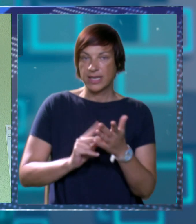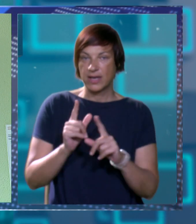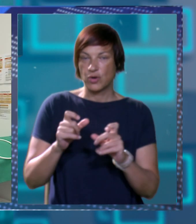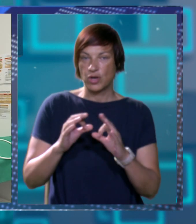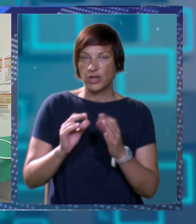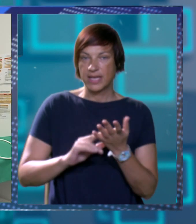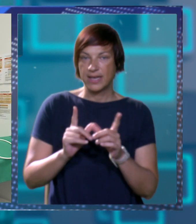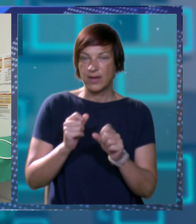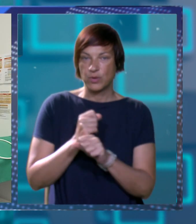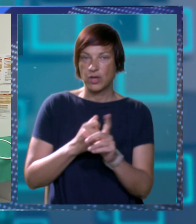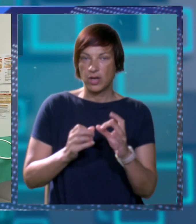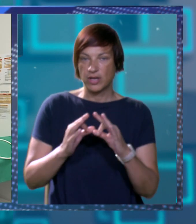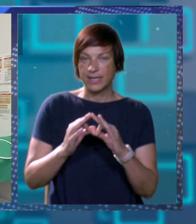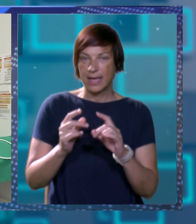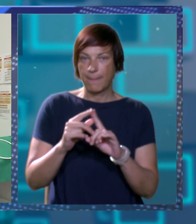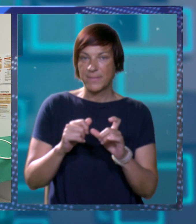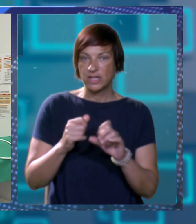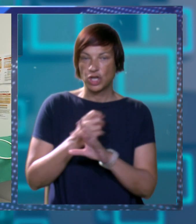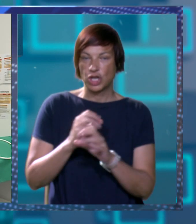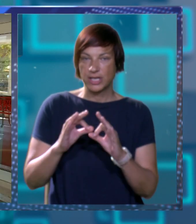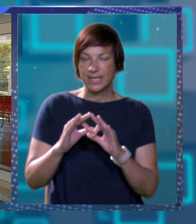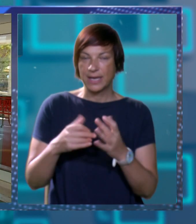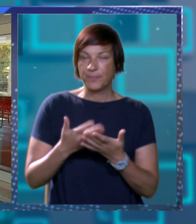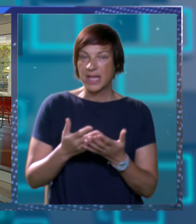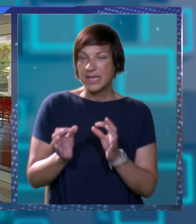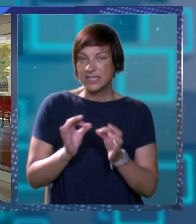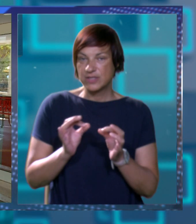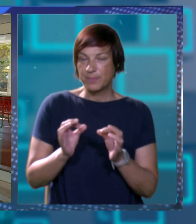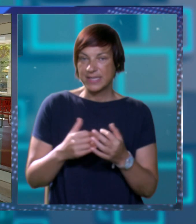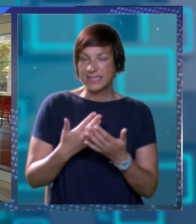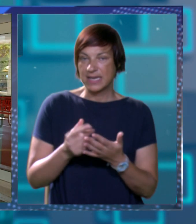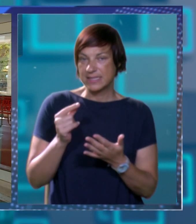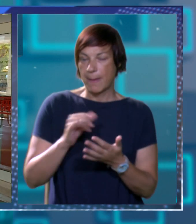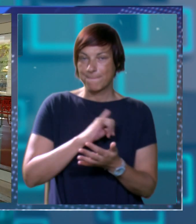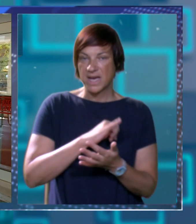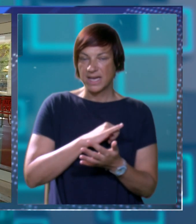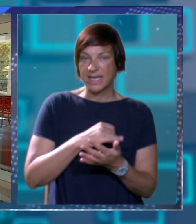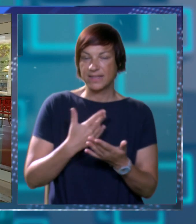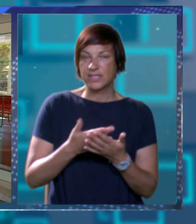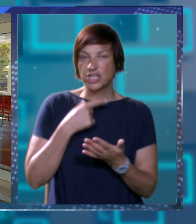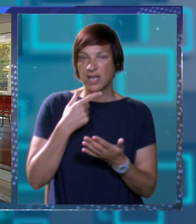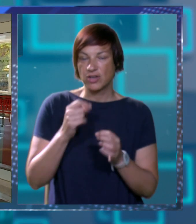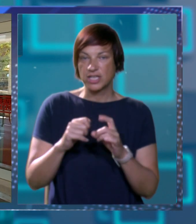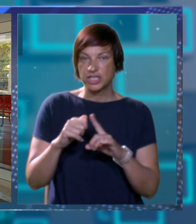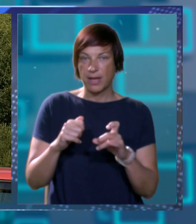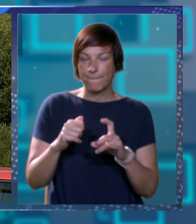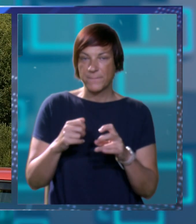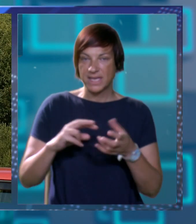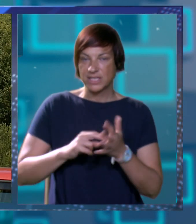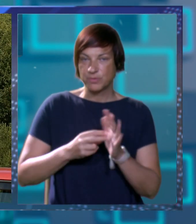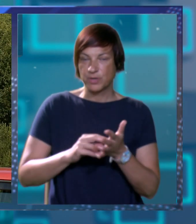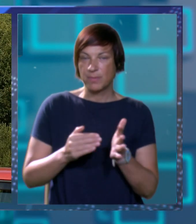ginekologije, neurologije, patologije i citologije. Za dio specializacija mali je interes, što je, kako navodi Bekić,